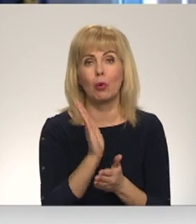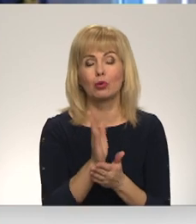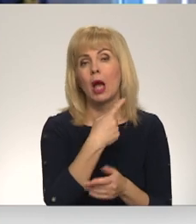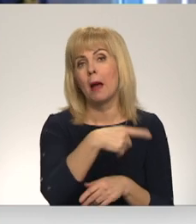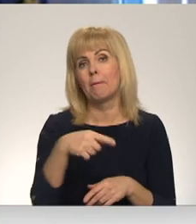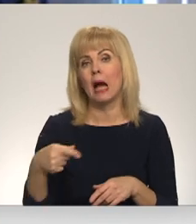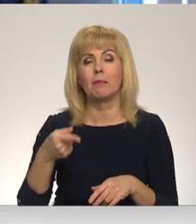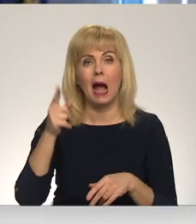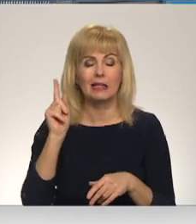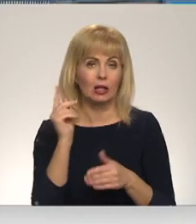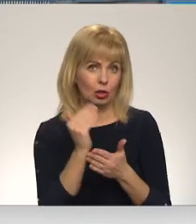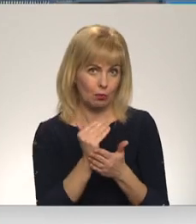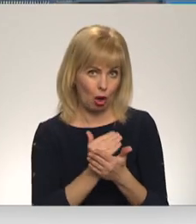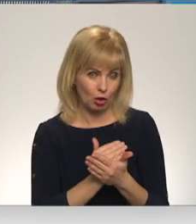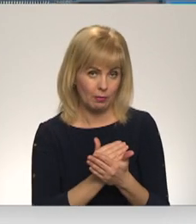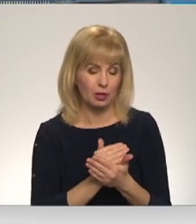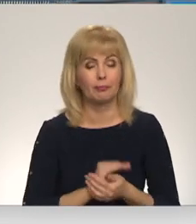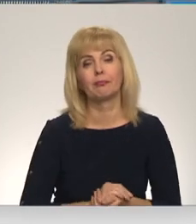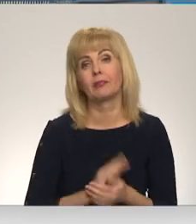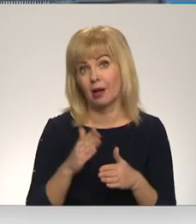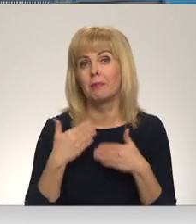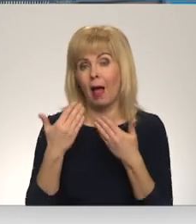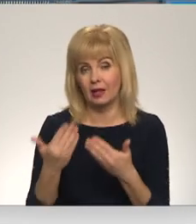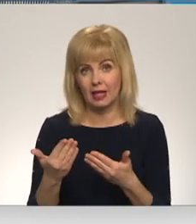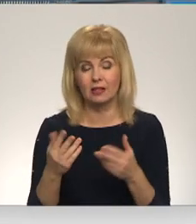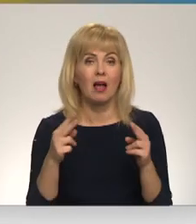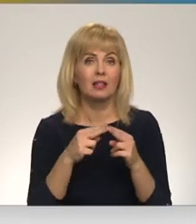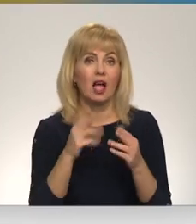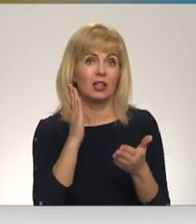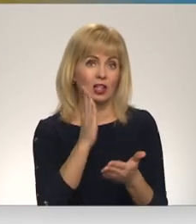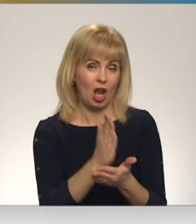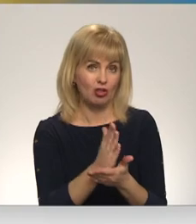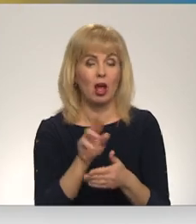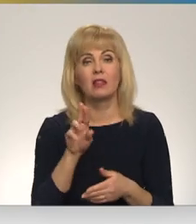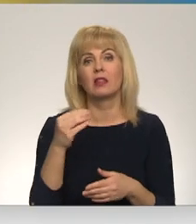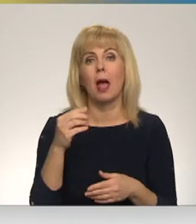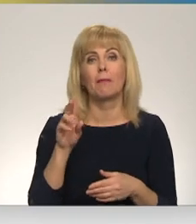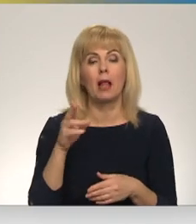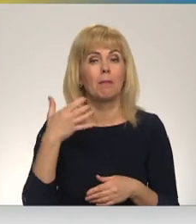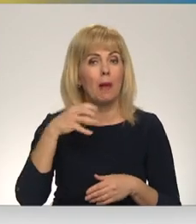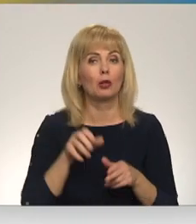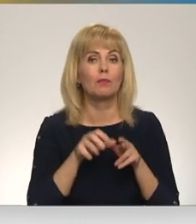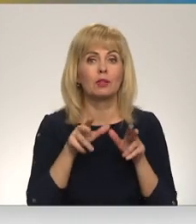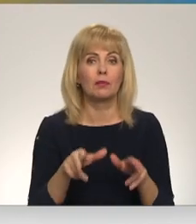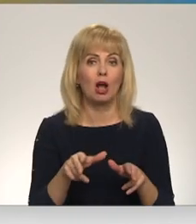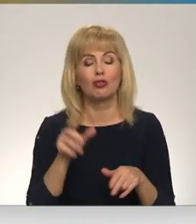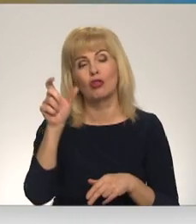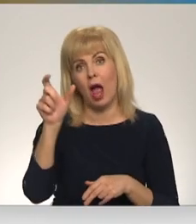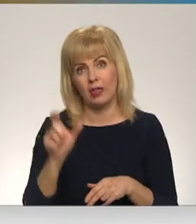pārējās aizliegtās programmas. Lielas paldies jums. Sazinājumies tiešādi ar nepulpadomus priekšsādētāju īvaru Āboliņu.